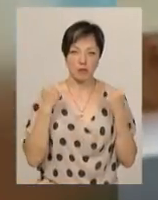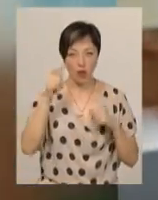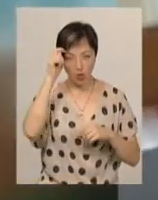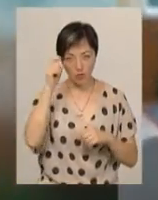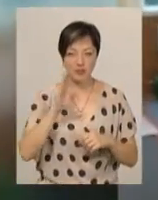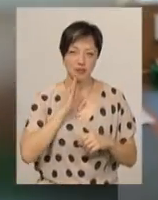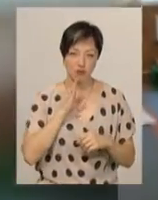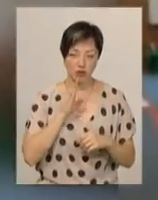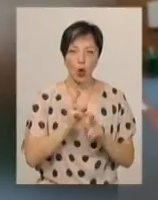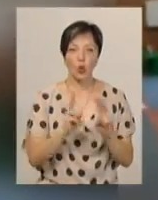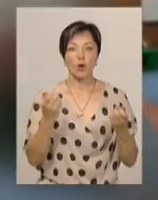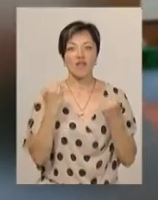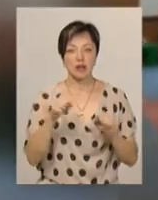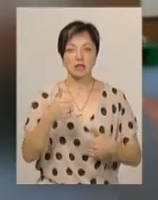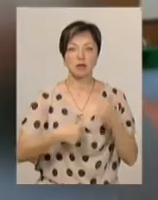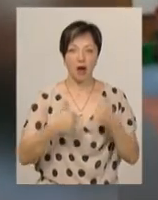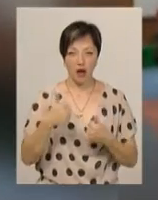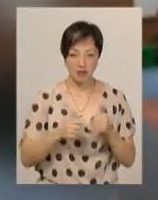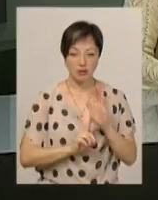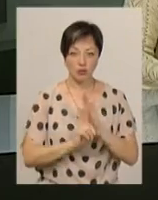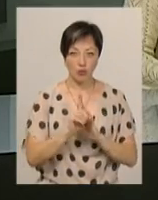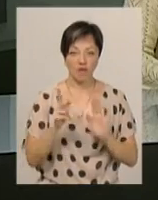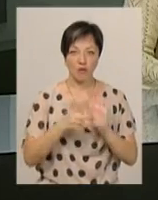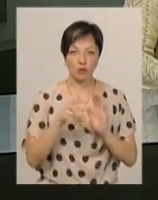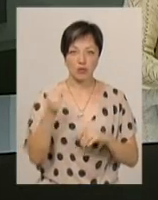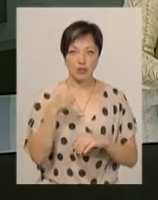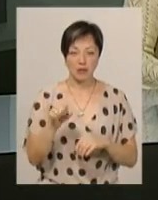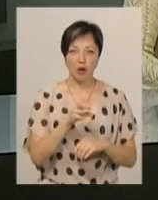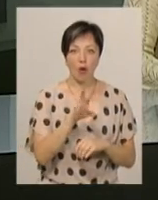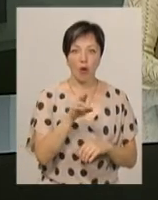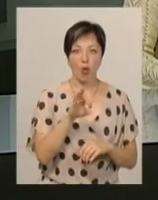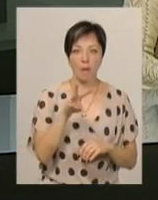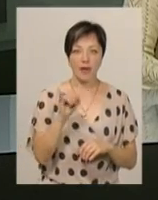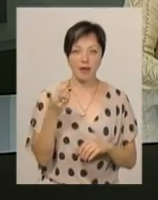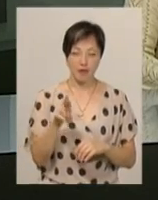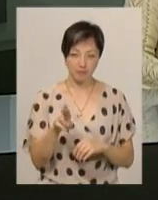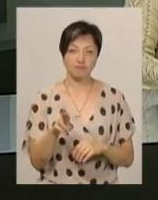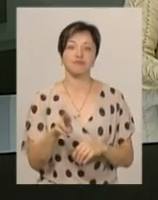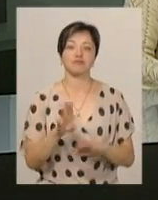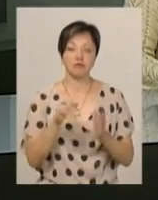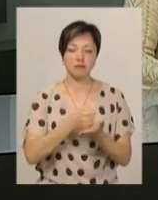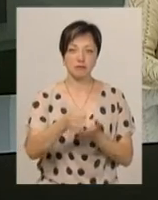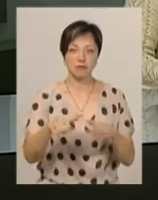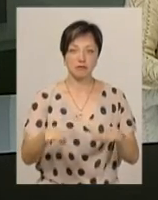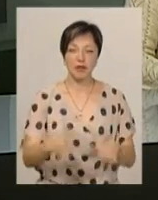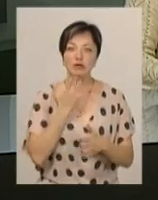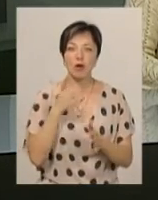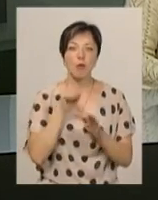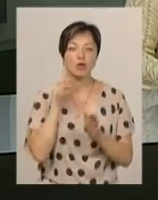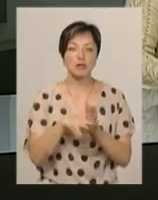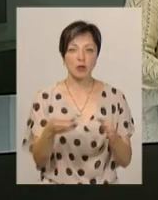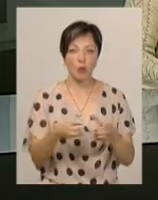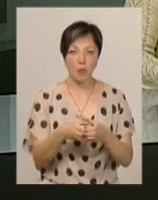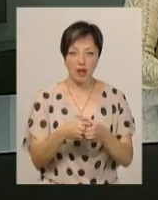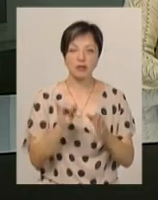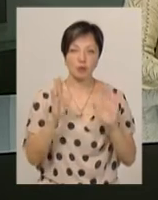хлопців і дівчат. Хто виграє змагання, які стартують 8 серпня в Коломиї, стане кандидатом на місце в національній молодіжній збірній